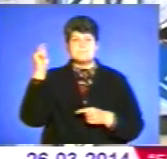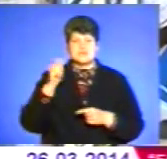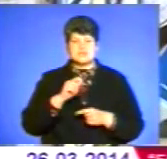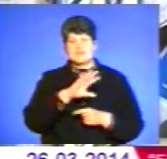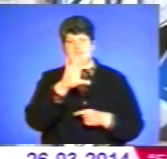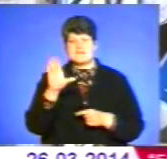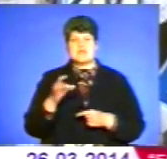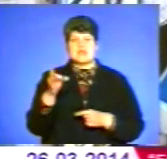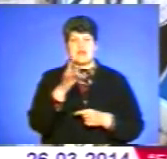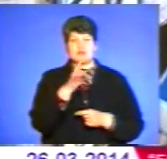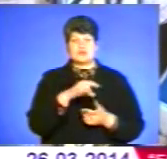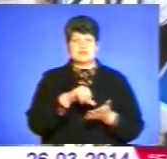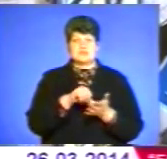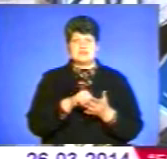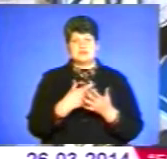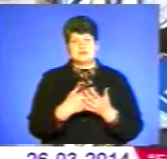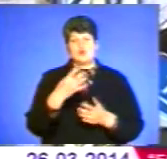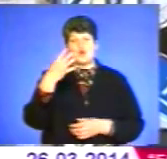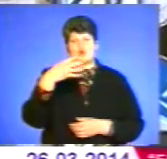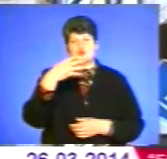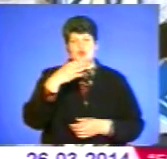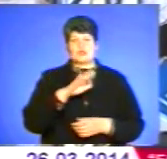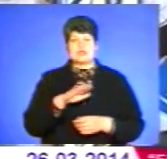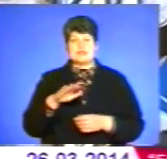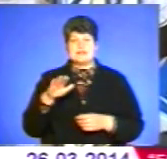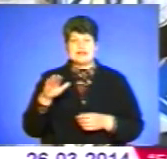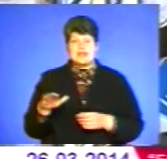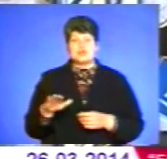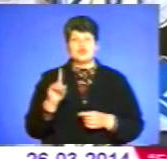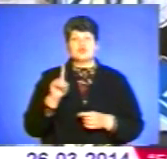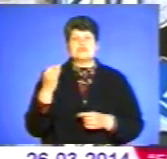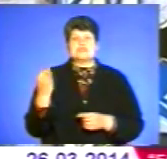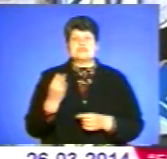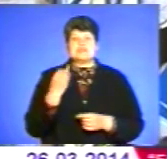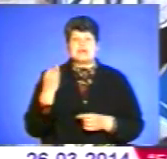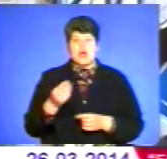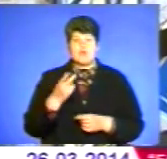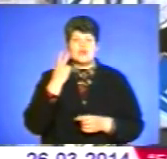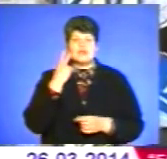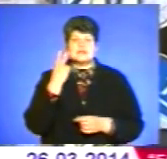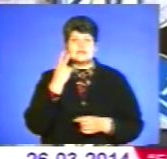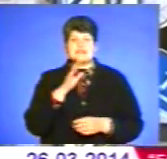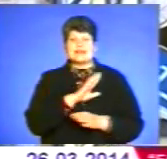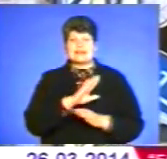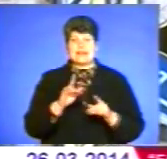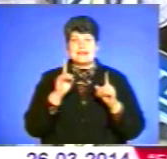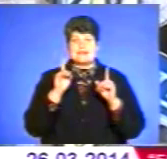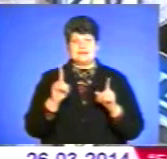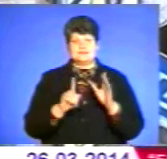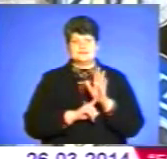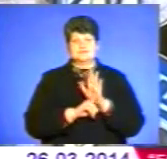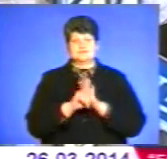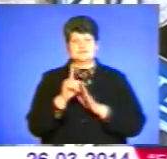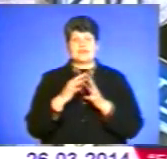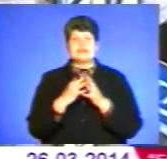райони представлені, біля 40 дітей. Що цікаво, що, як завжди, не тільки аматори з